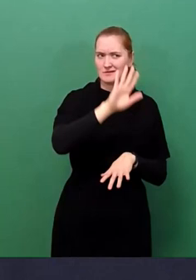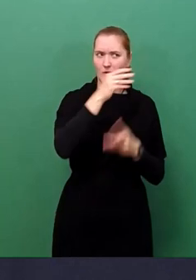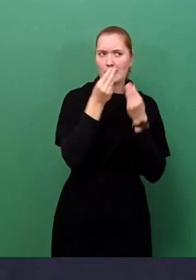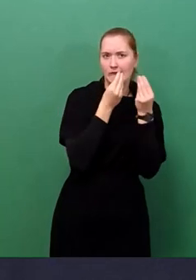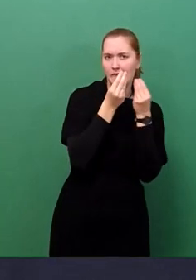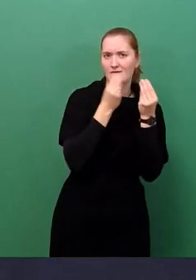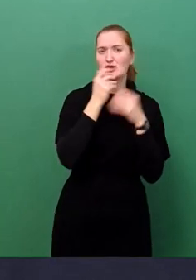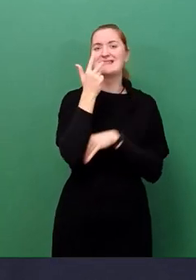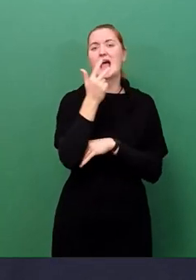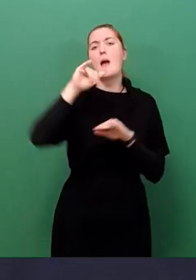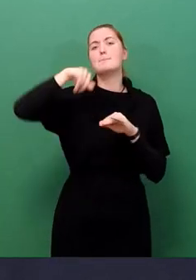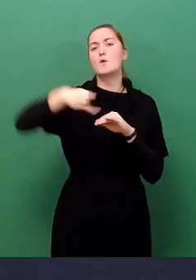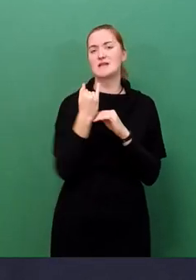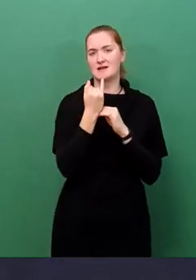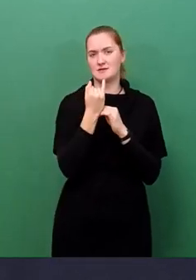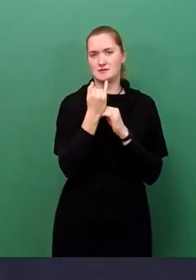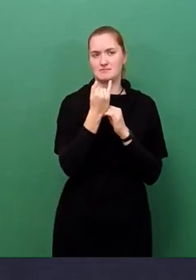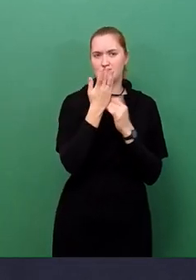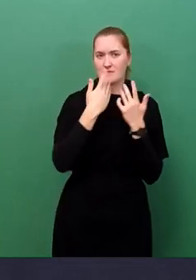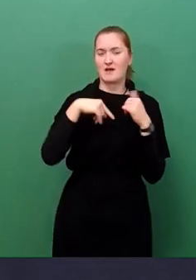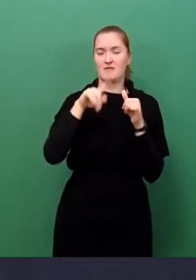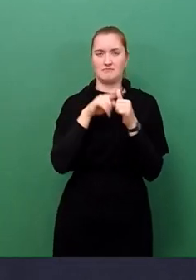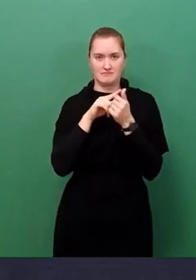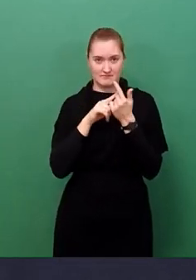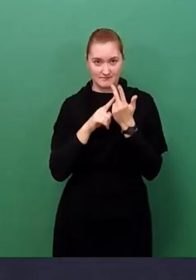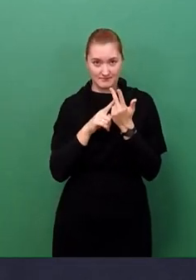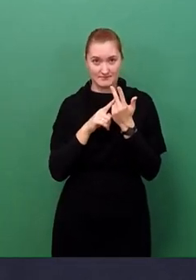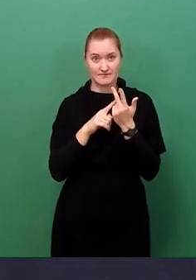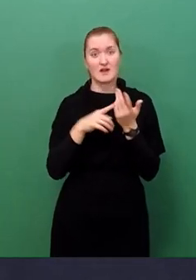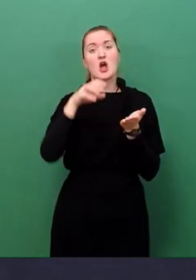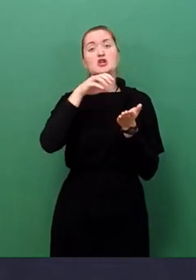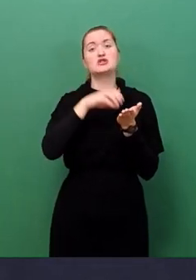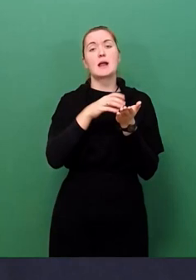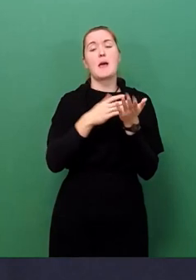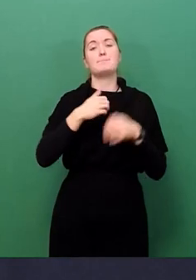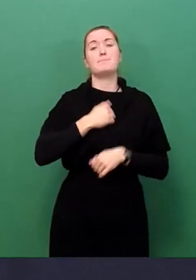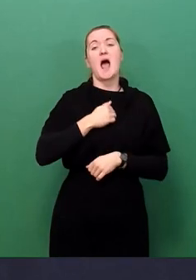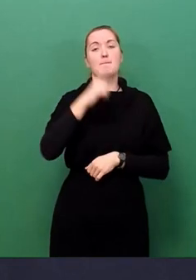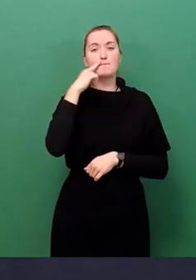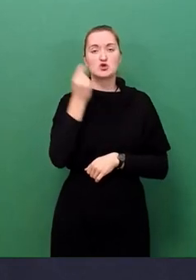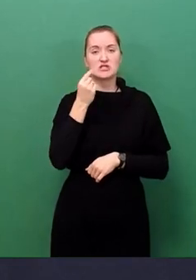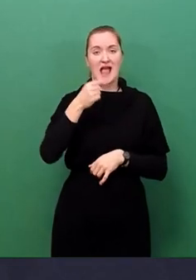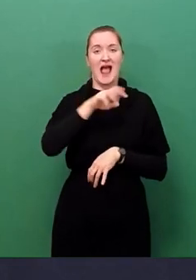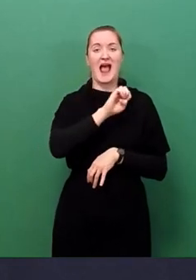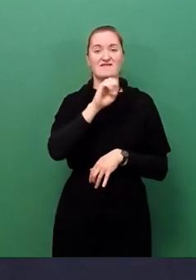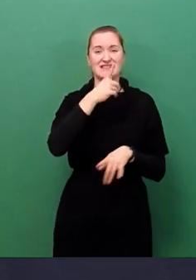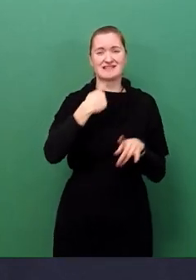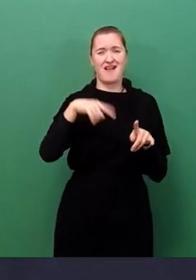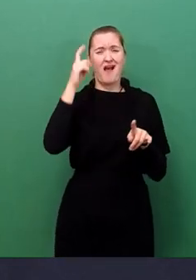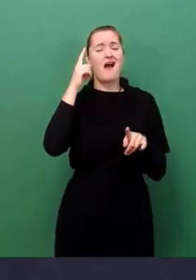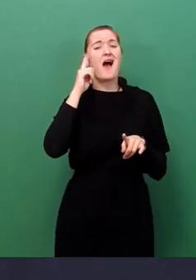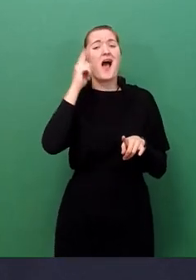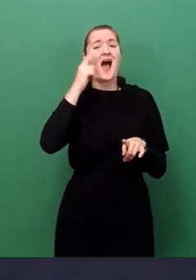legen, also in der Mittelverwendung. In der Stadt Bad Münstereifel wurde das Rathaus aus dem 13. Jahrhundert schwer zerstört.